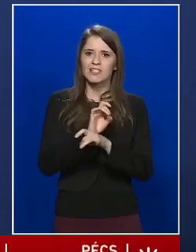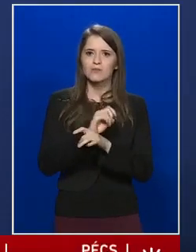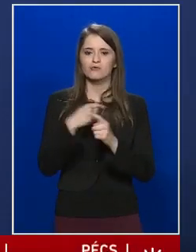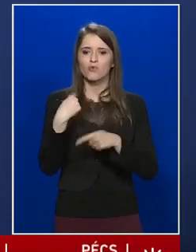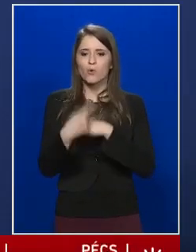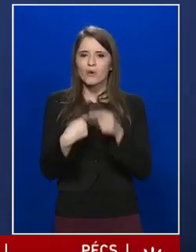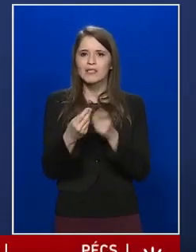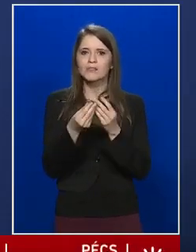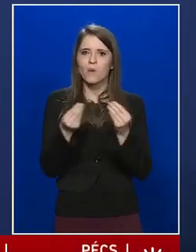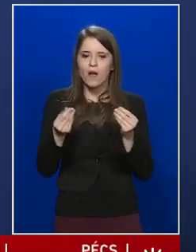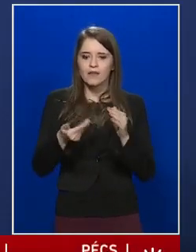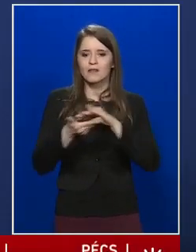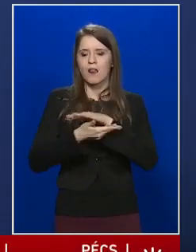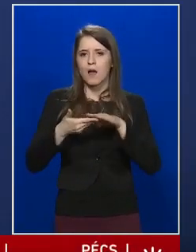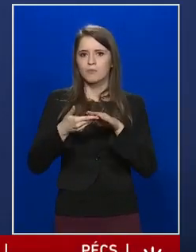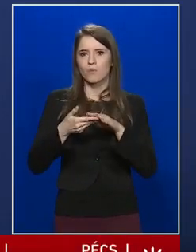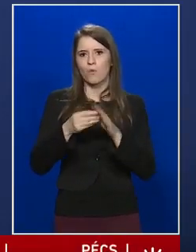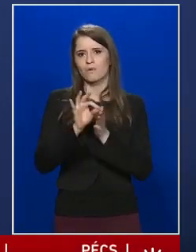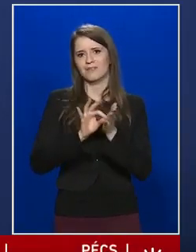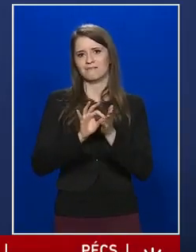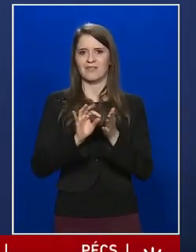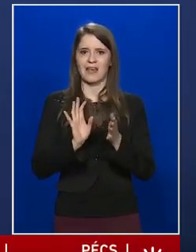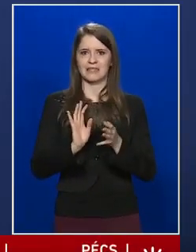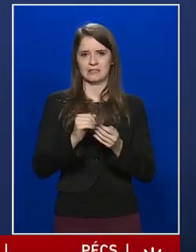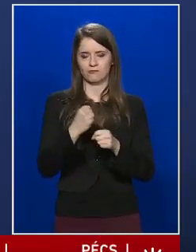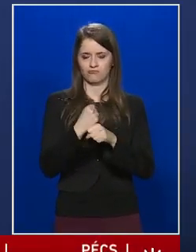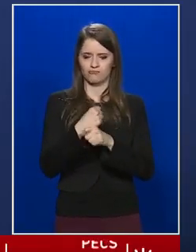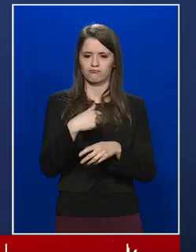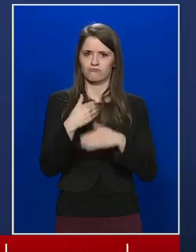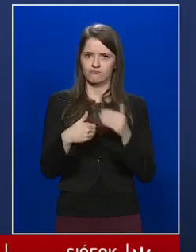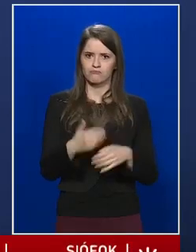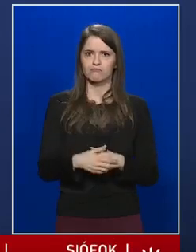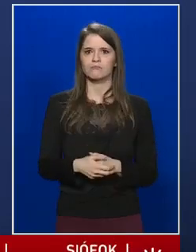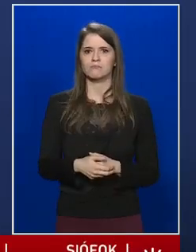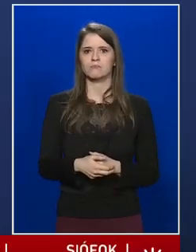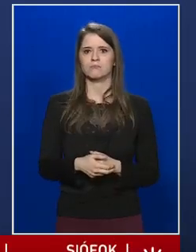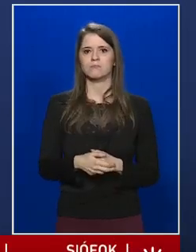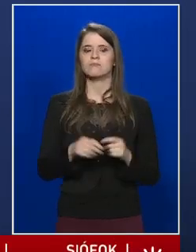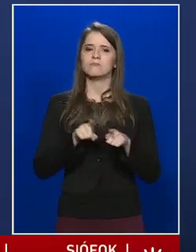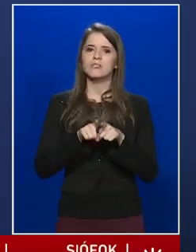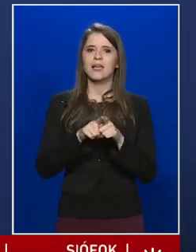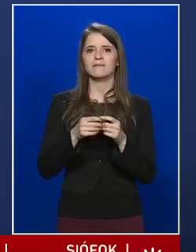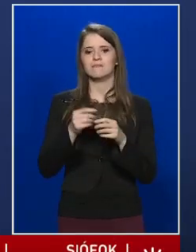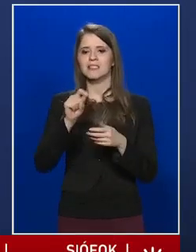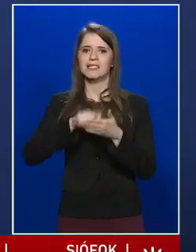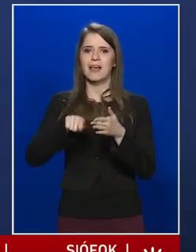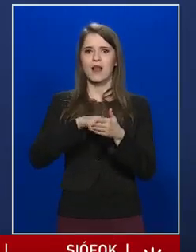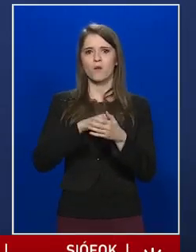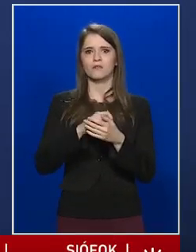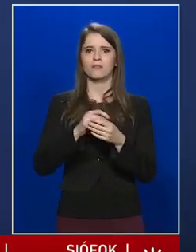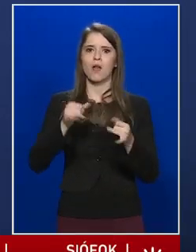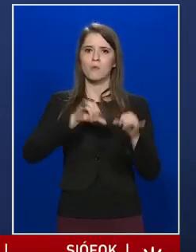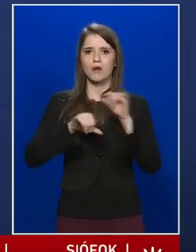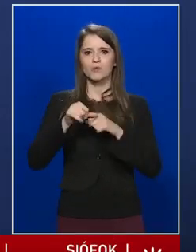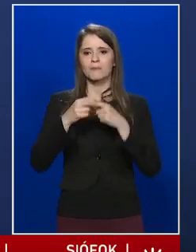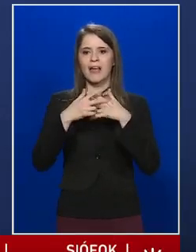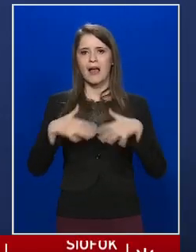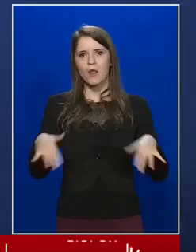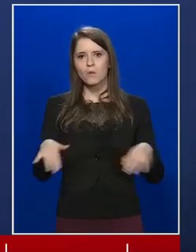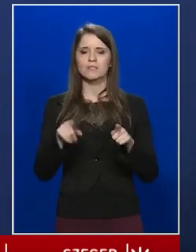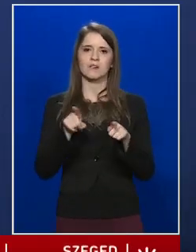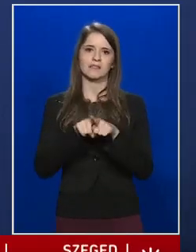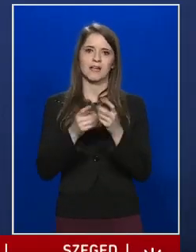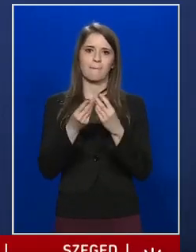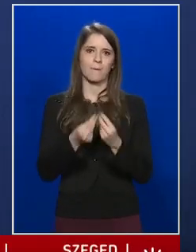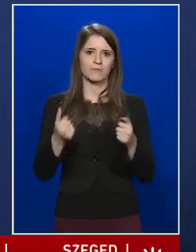tesztet végeznek. Ez az a kijelölt laboratóriumi hálózat, akik ezzel a módszerrel